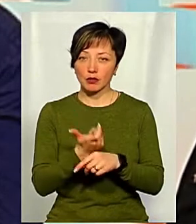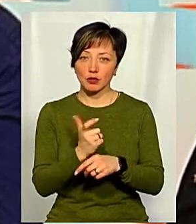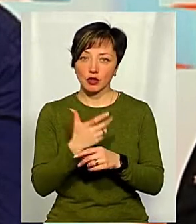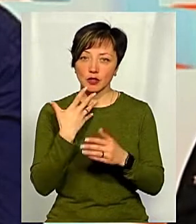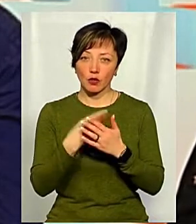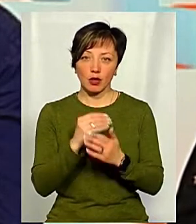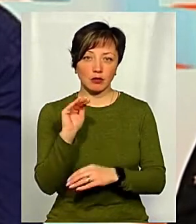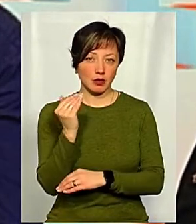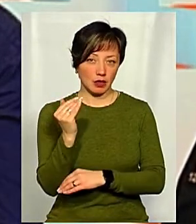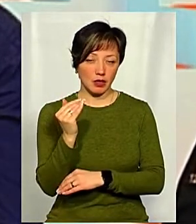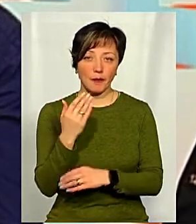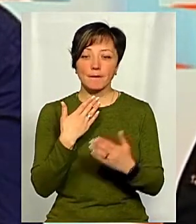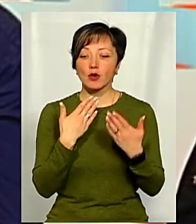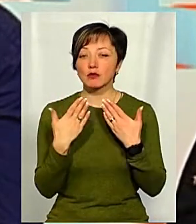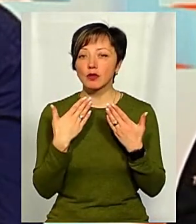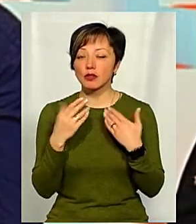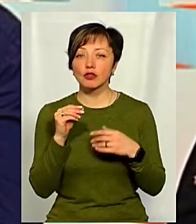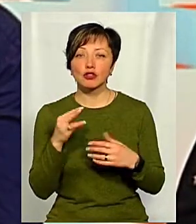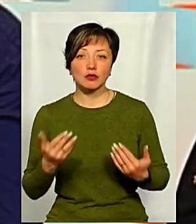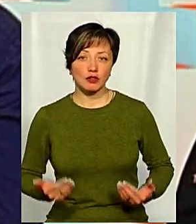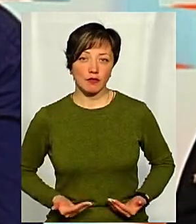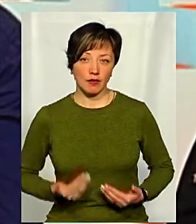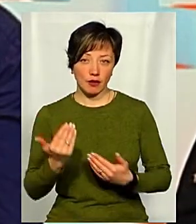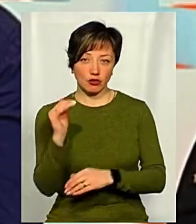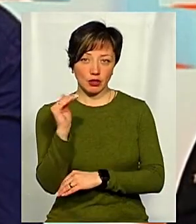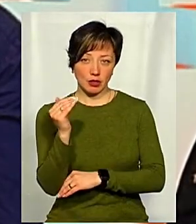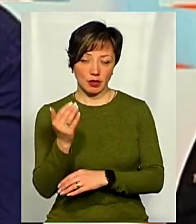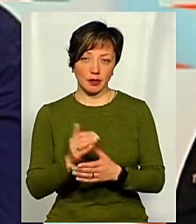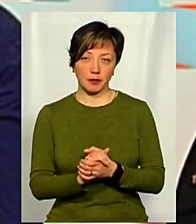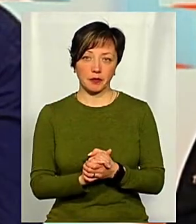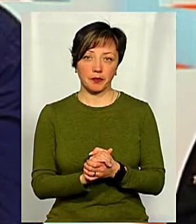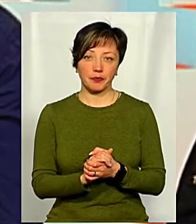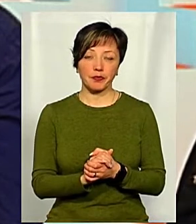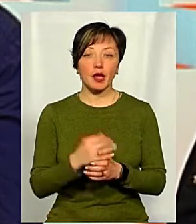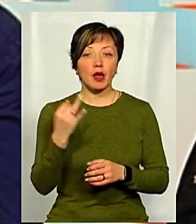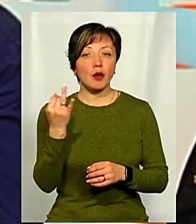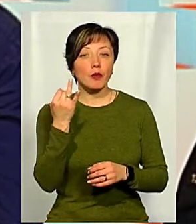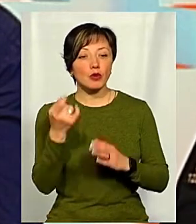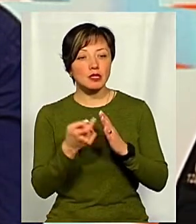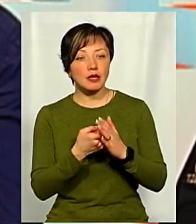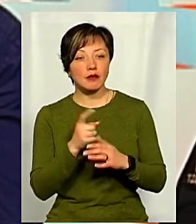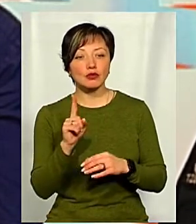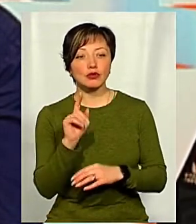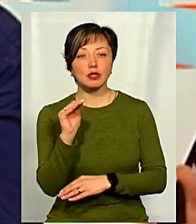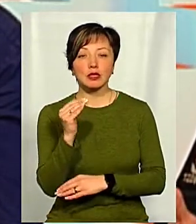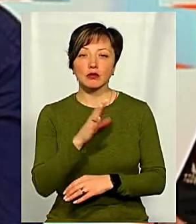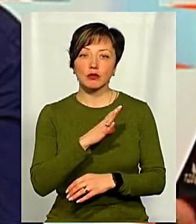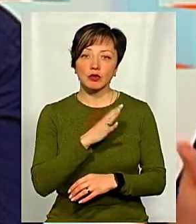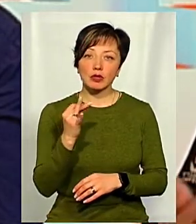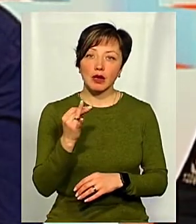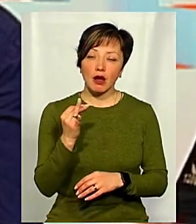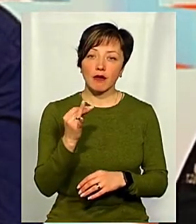часу своїй дитині, поспілкуватися, чим живе ваша дитина, поцікавитися, щоб дитині було